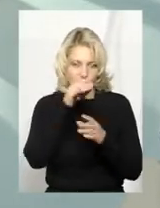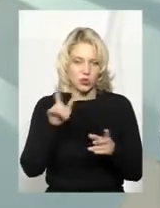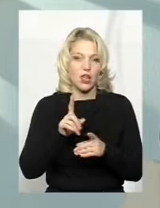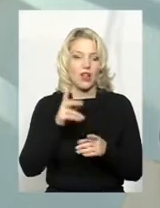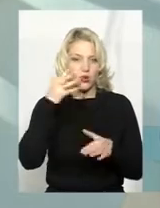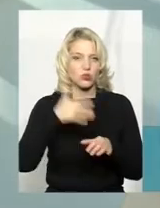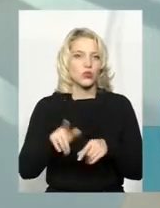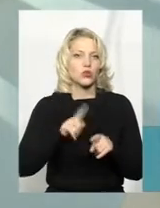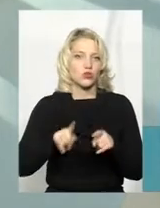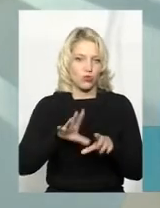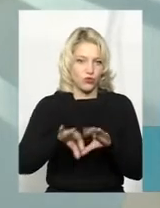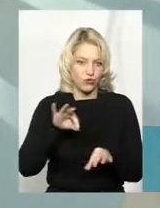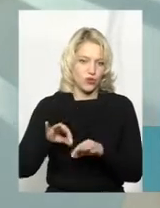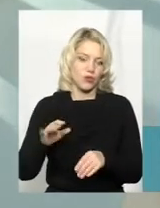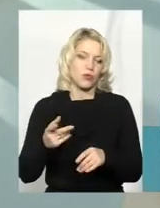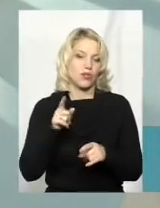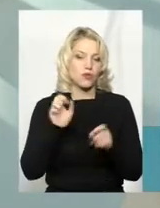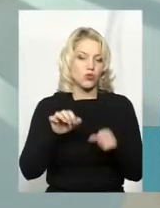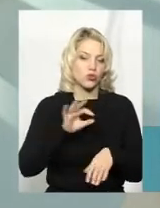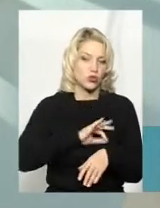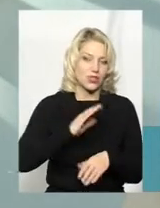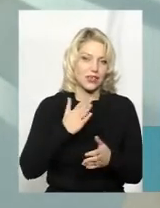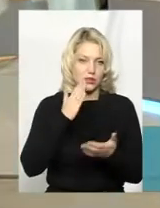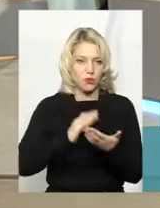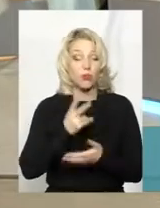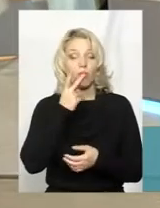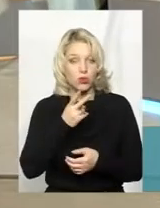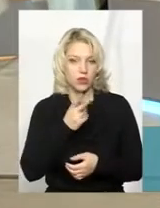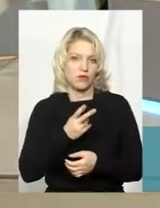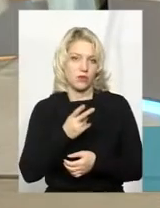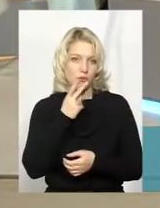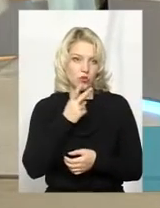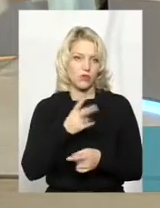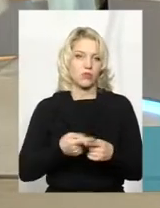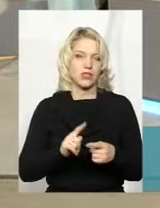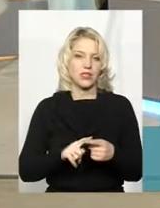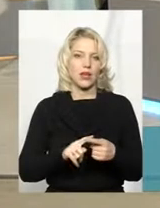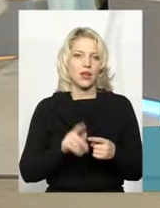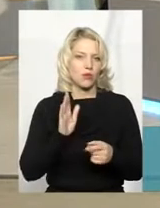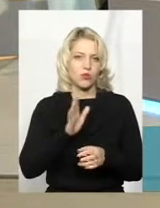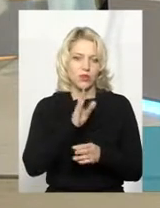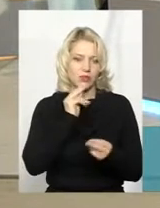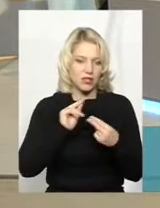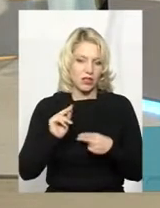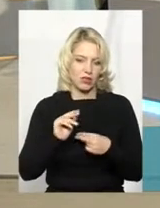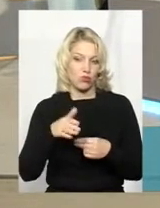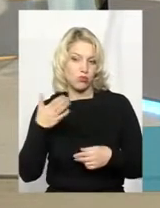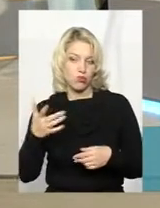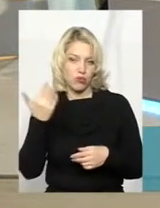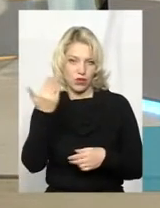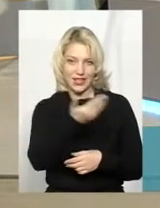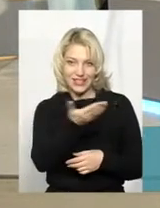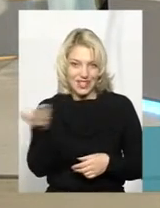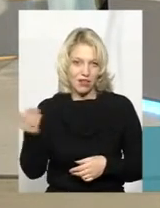розпочинається. Теж є ризик, що це можуть скористатися політики. Ну, подивимось. Як мінімум, це буде не з кращого боку їх характеризувати, що вони